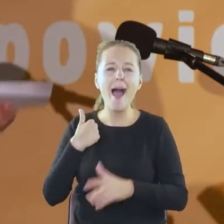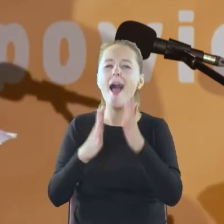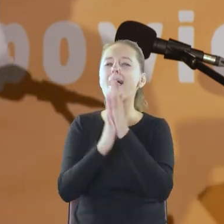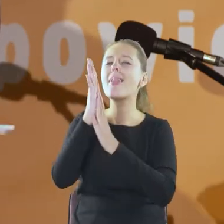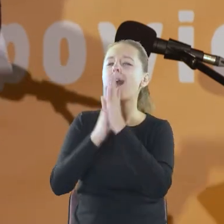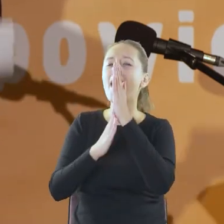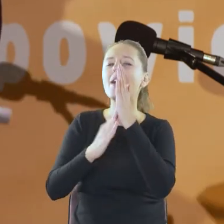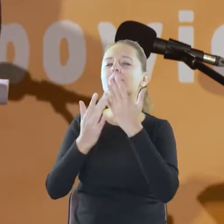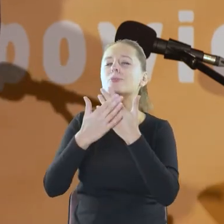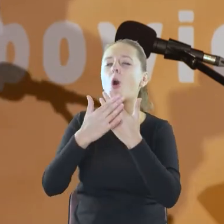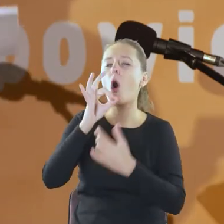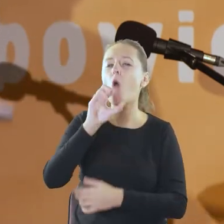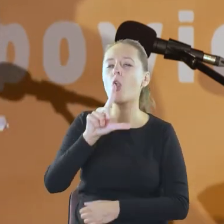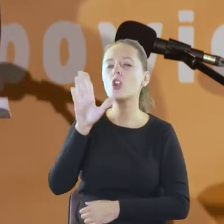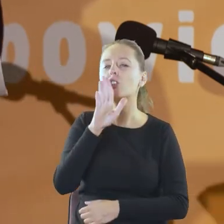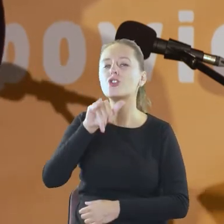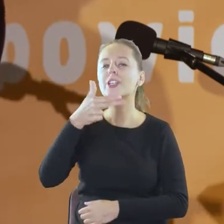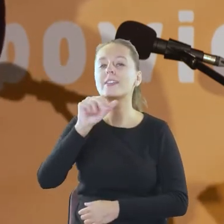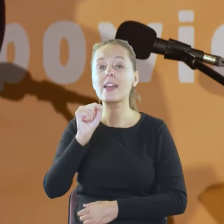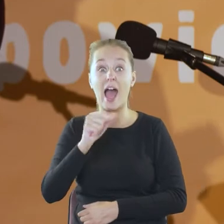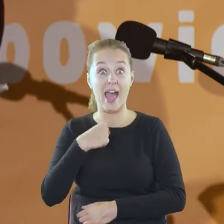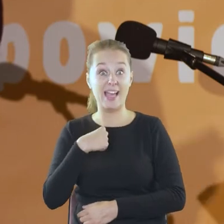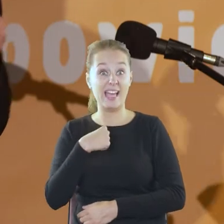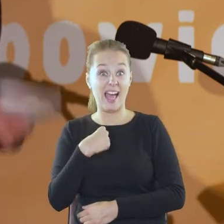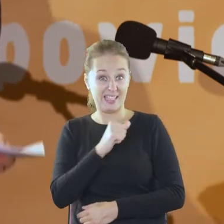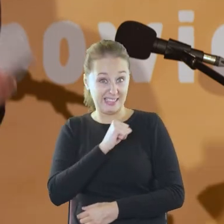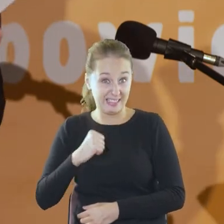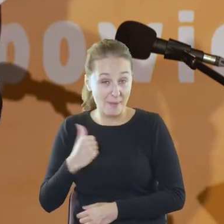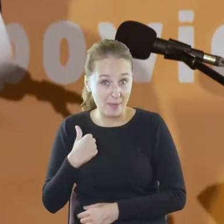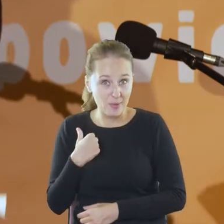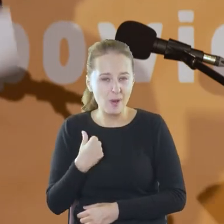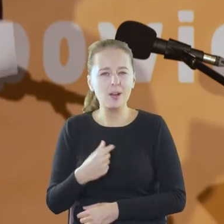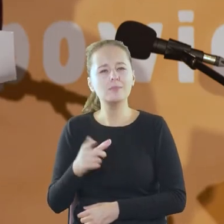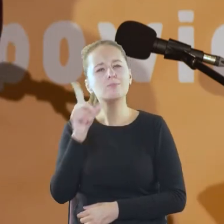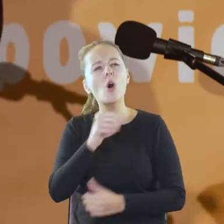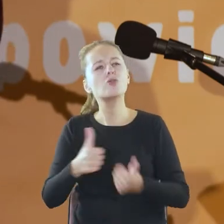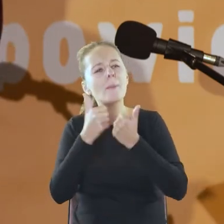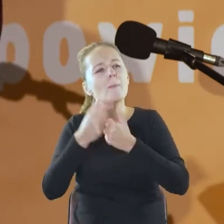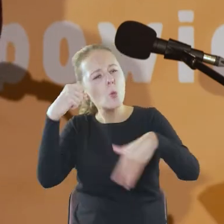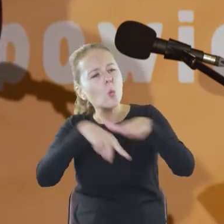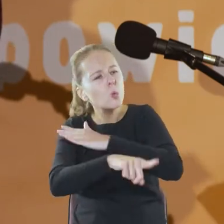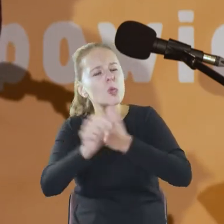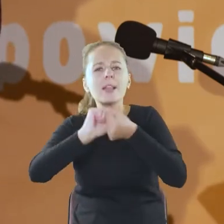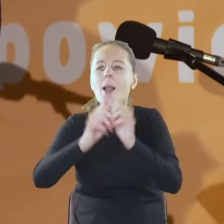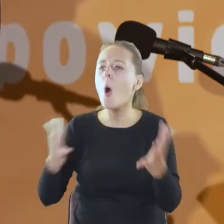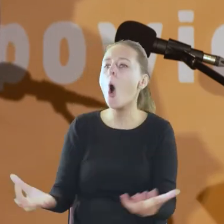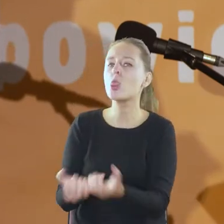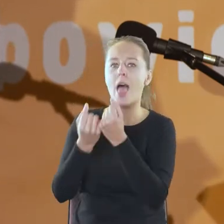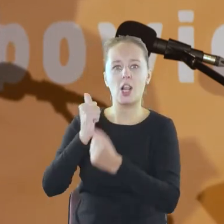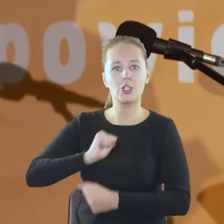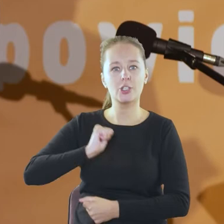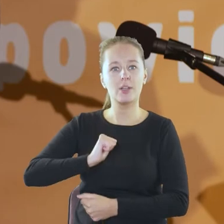nie daleko mnie, w Olszyńce Grochowskiej. Byłam tam sama. Poszłam tam, żeby od siebie uciec albo siebie odnaleźć i słyszałam